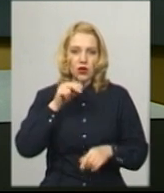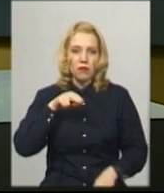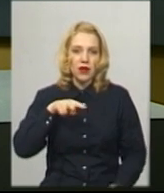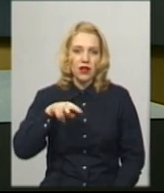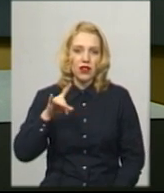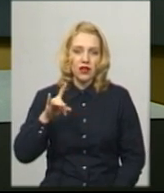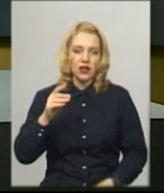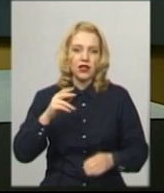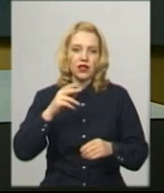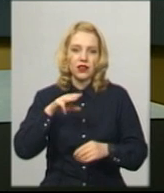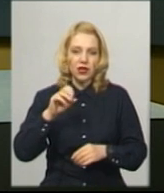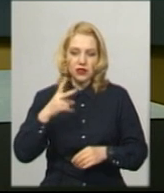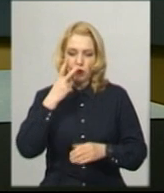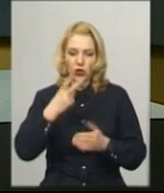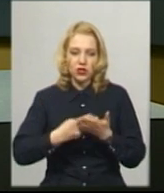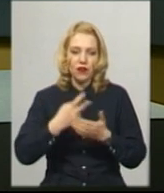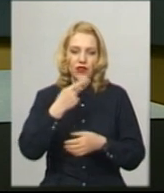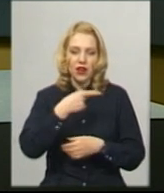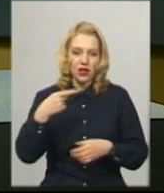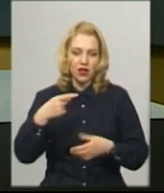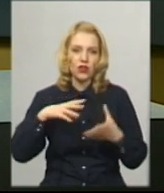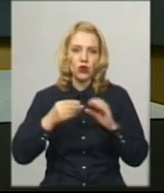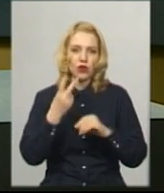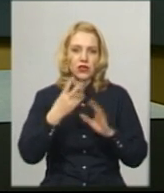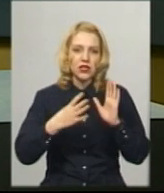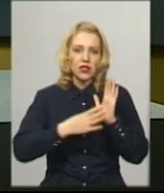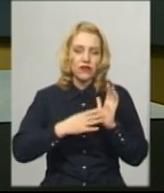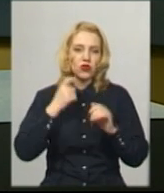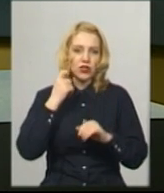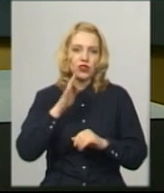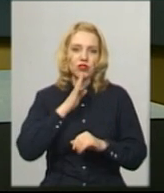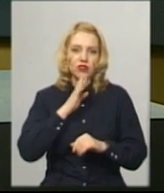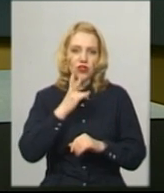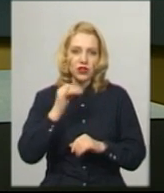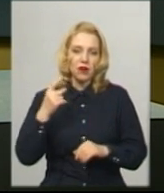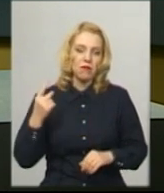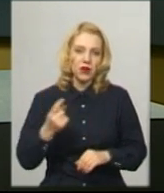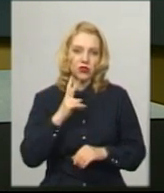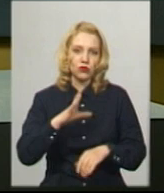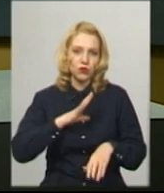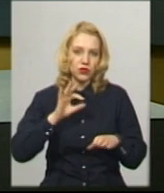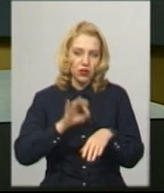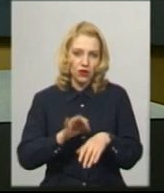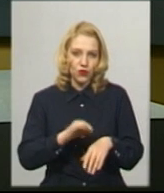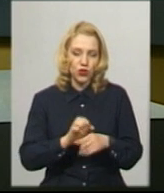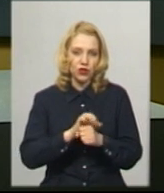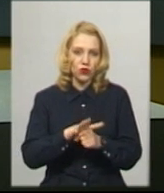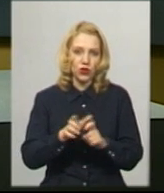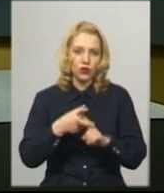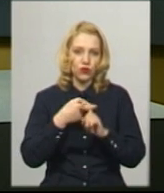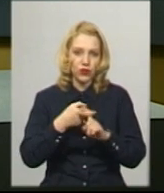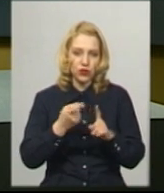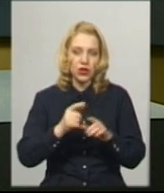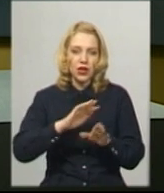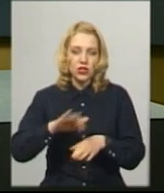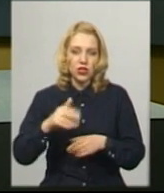показав негативний результат у 29-річної дівчини з Хмельницького, першої в області, у кого діагностували коронавірус. Через